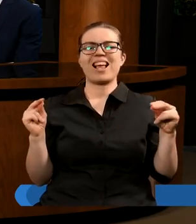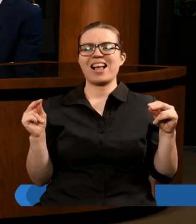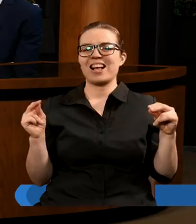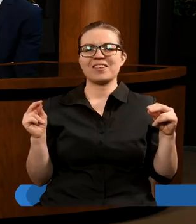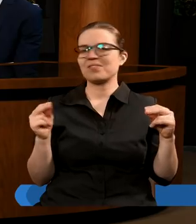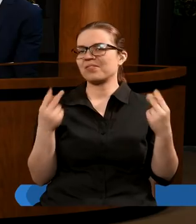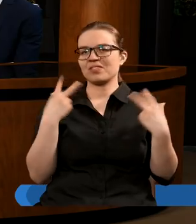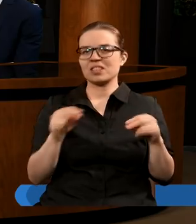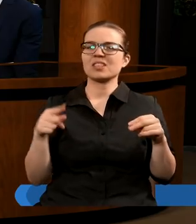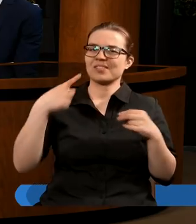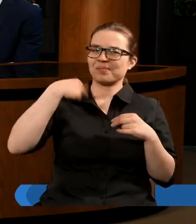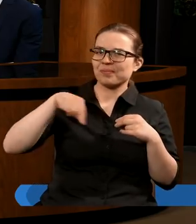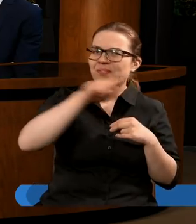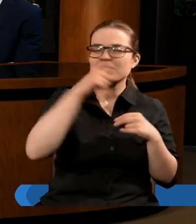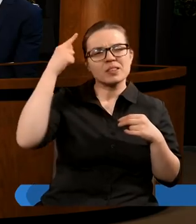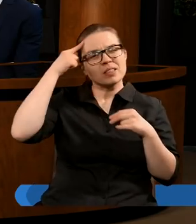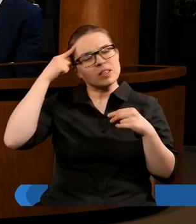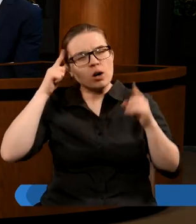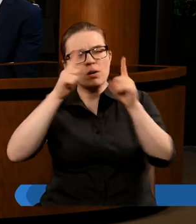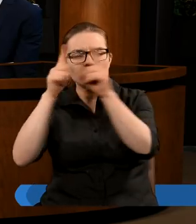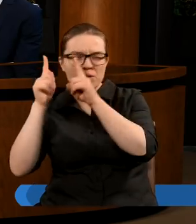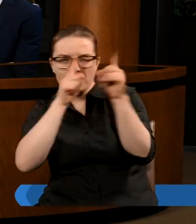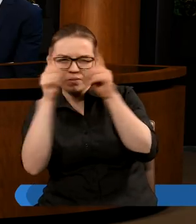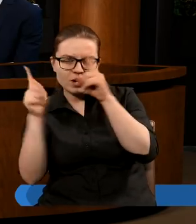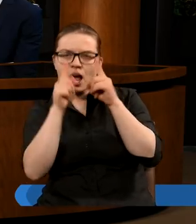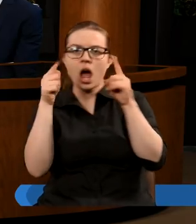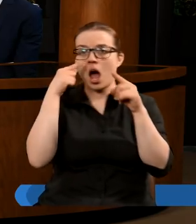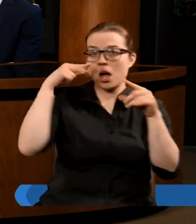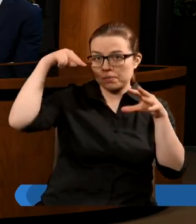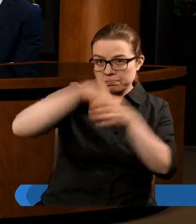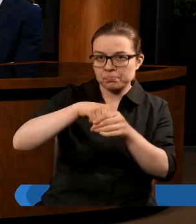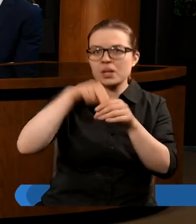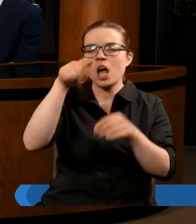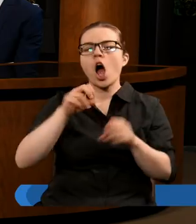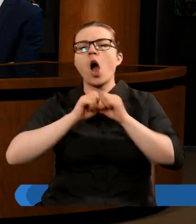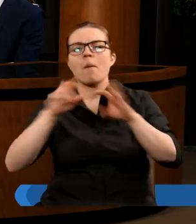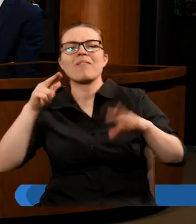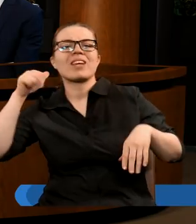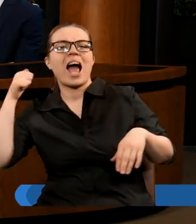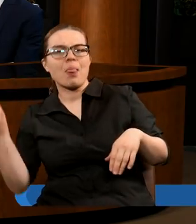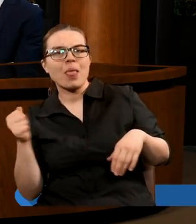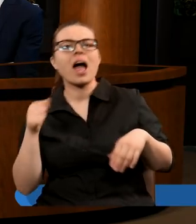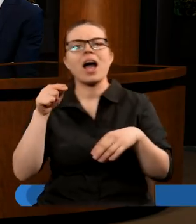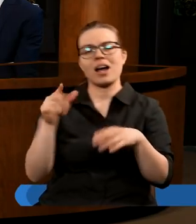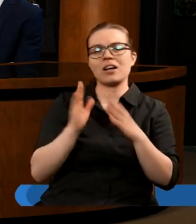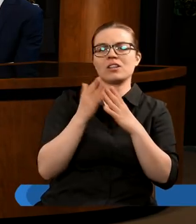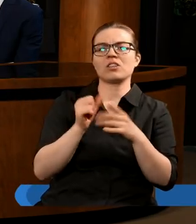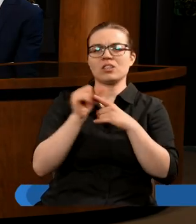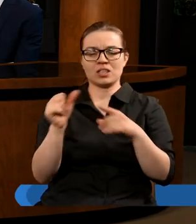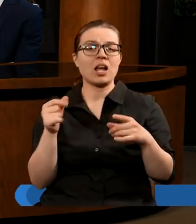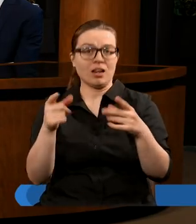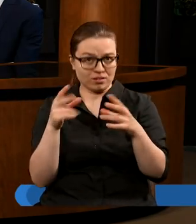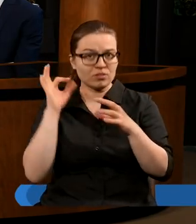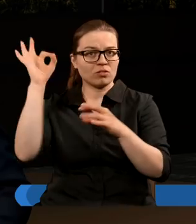bądźmy uważni, pamiętajmy, że księga odjawienia, jako cała epokolipsa Jana jest księgą symboli, prawda?